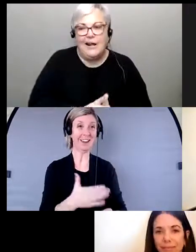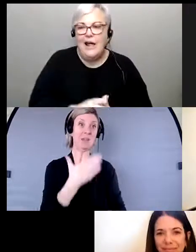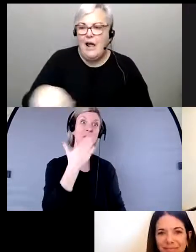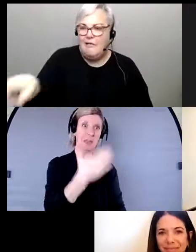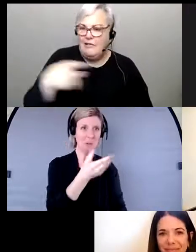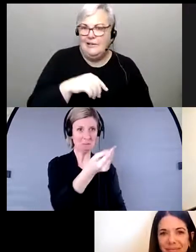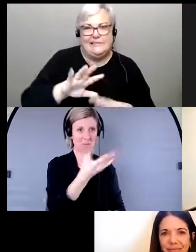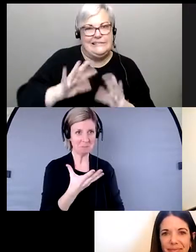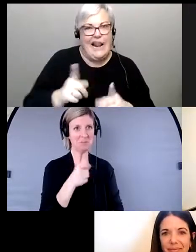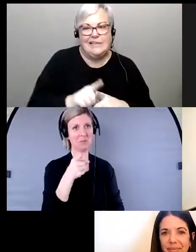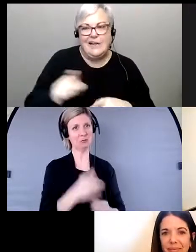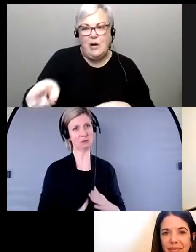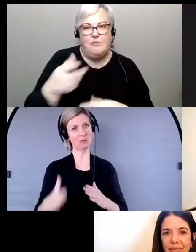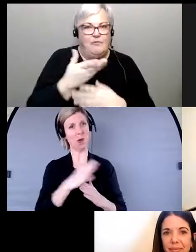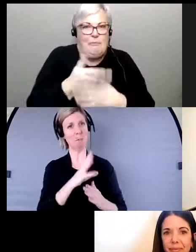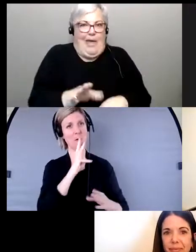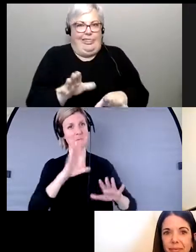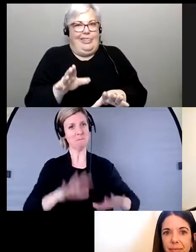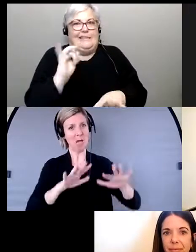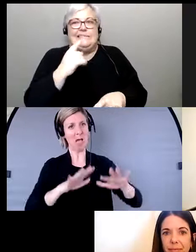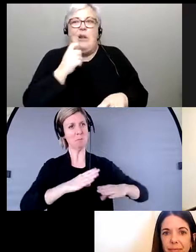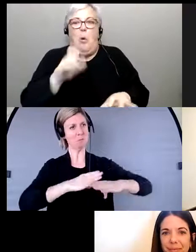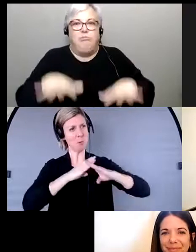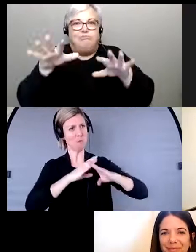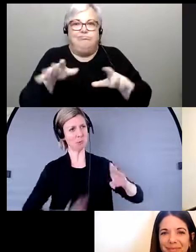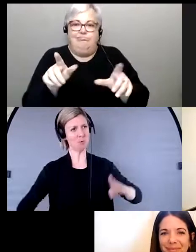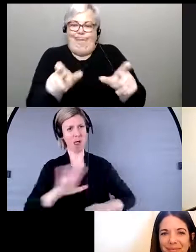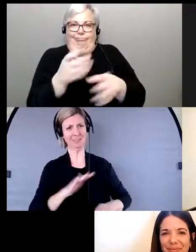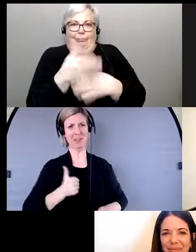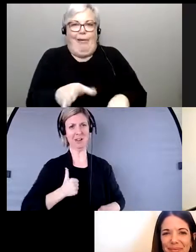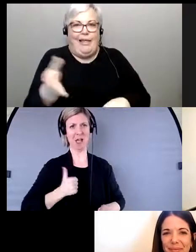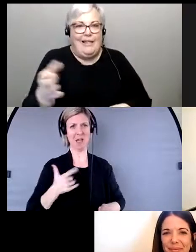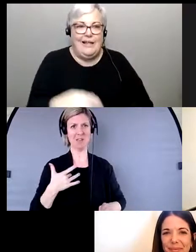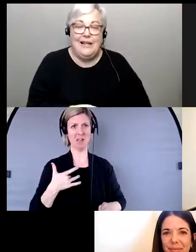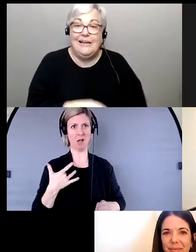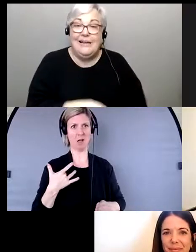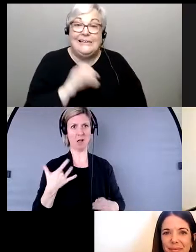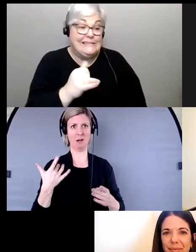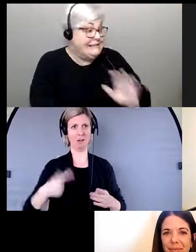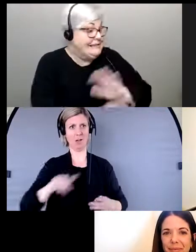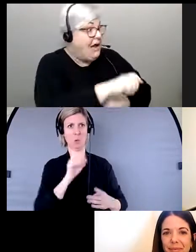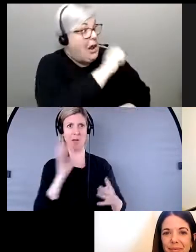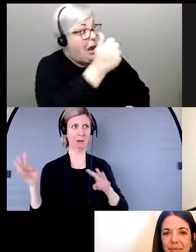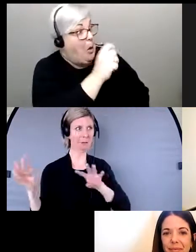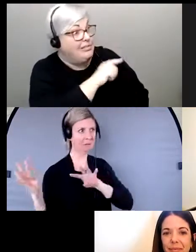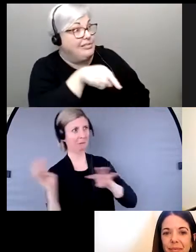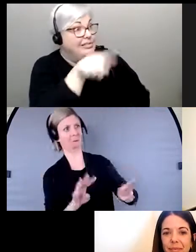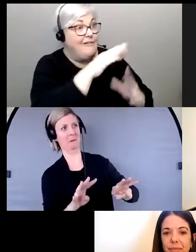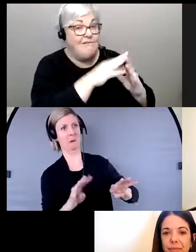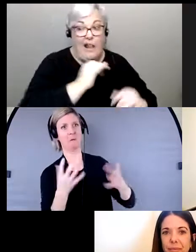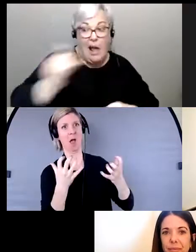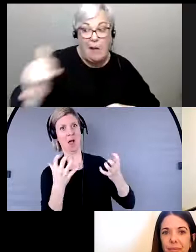mieux préparée aux inondations. Aujourd'hui, au Canada, je crois que vos téléphones vont sonner sans arrêt